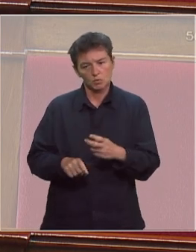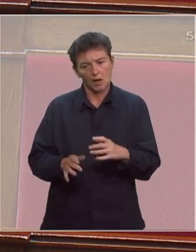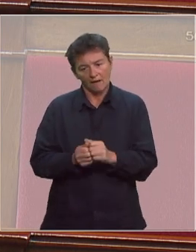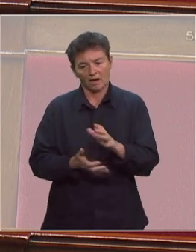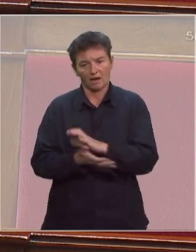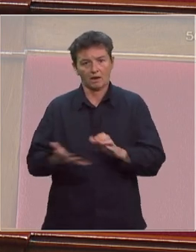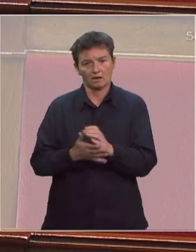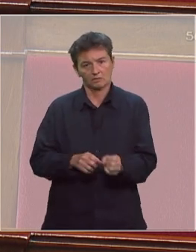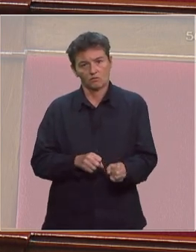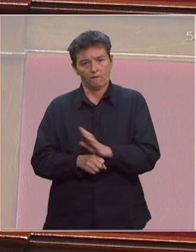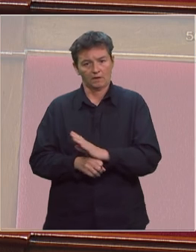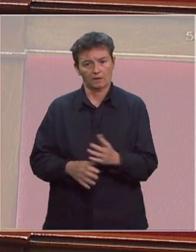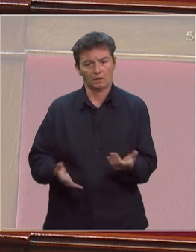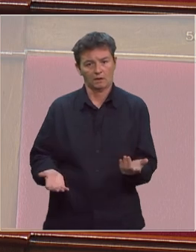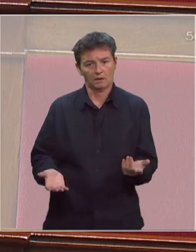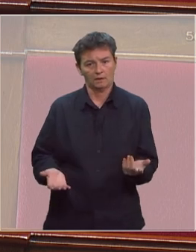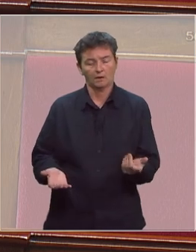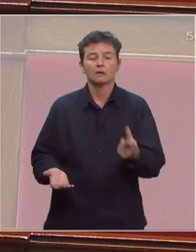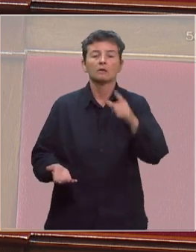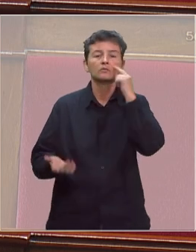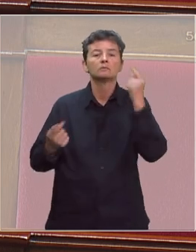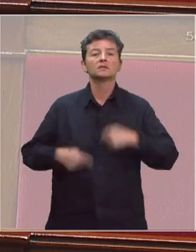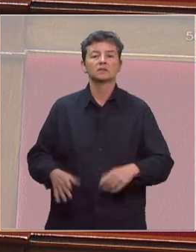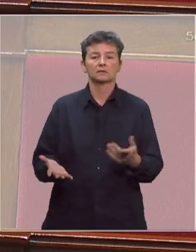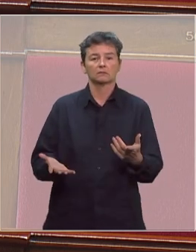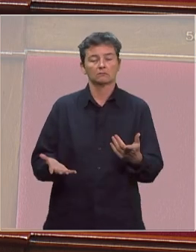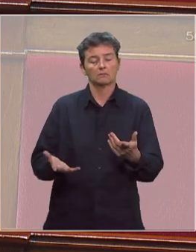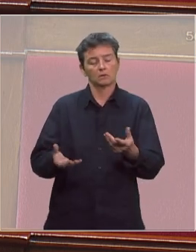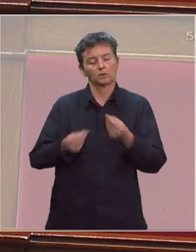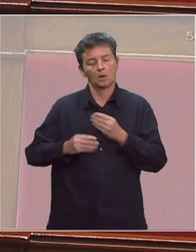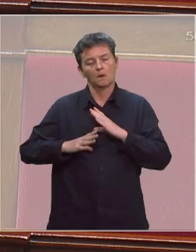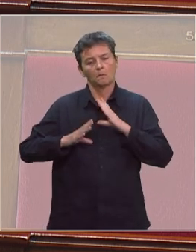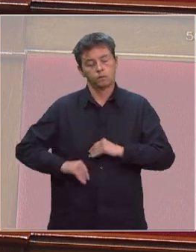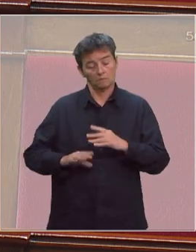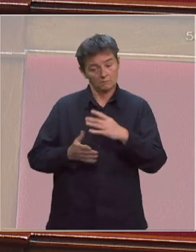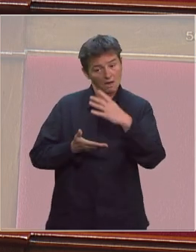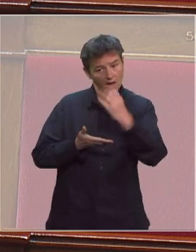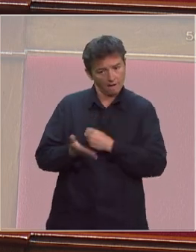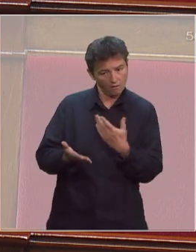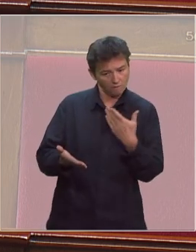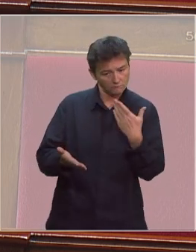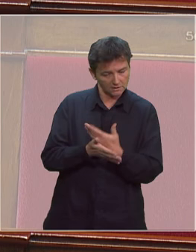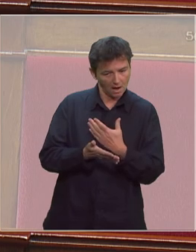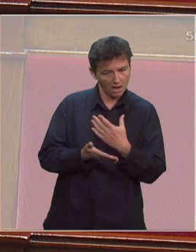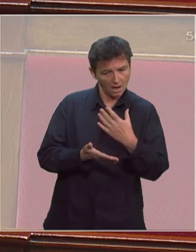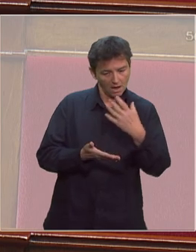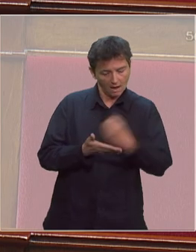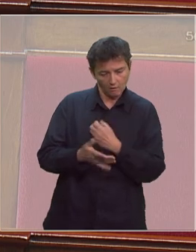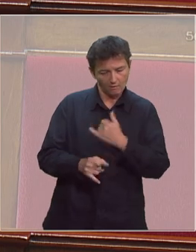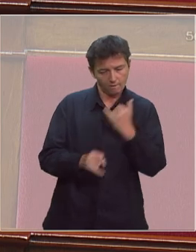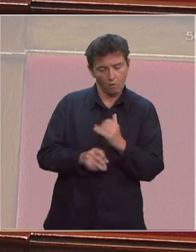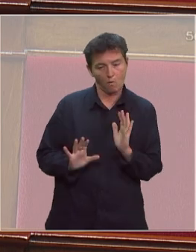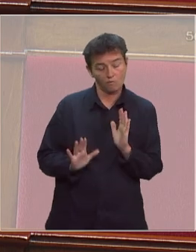Covid-19 alors monsieur le ministre rassurez-nous en nous informant que c'est pas une information mais une fake news